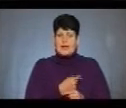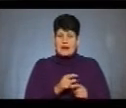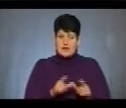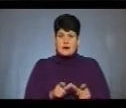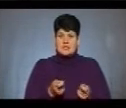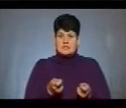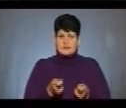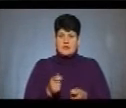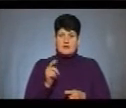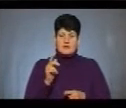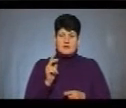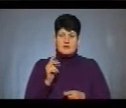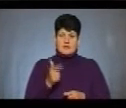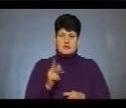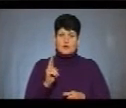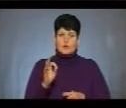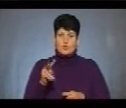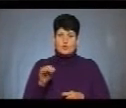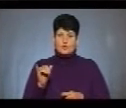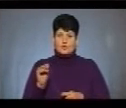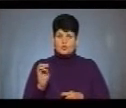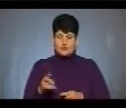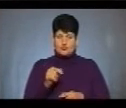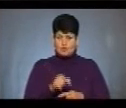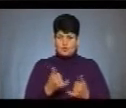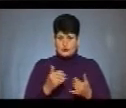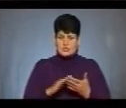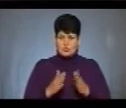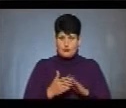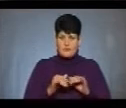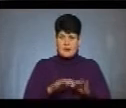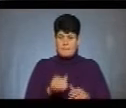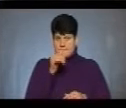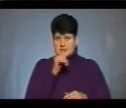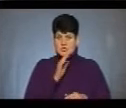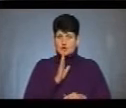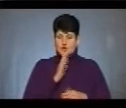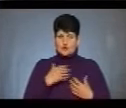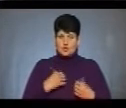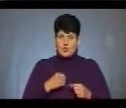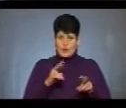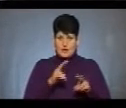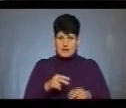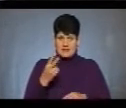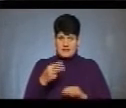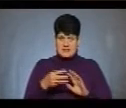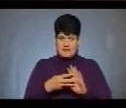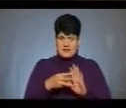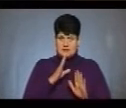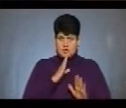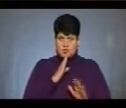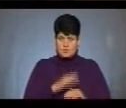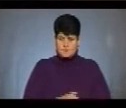завідувачки Галина Колочун, сьогодні тут за умовами акції «Місяць жіночого здоров'я» оглянули 28 жінок.